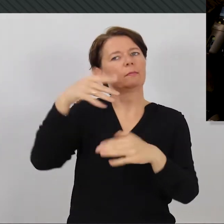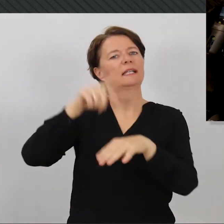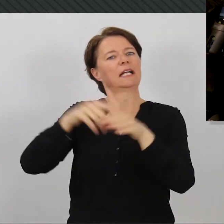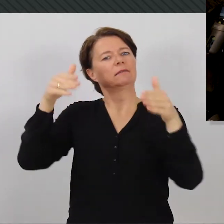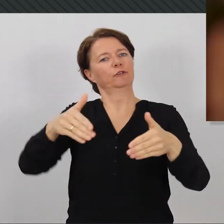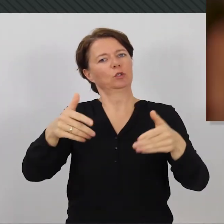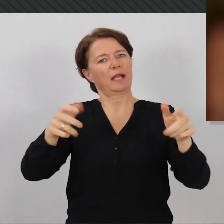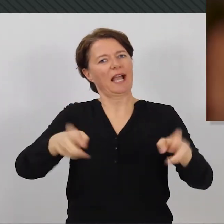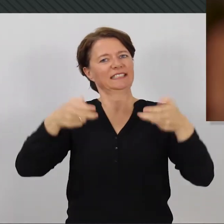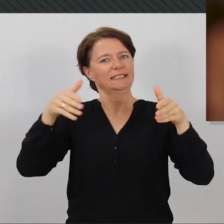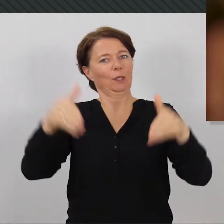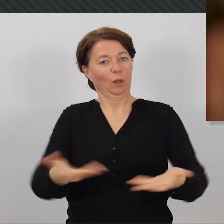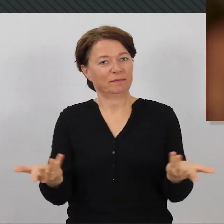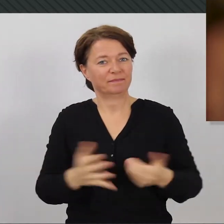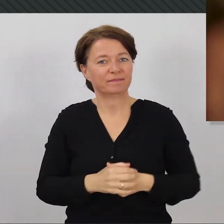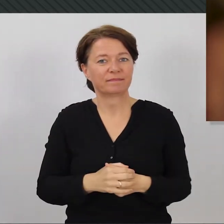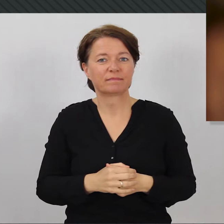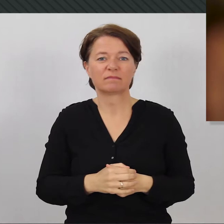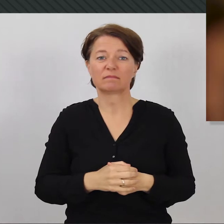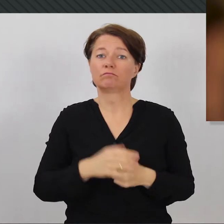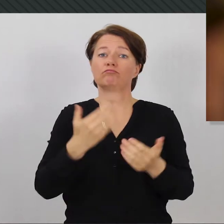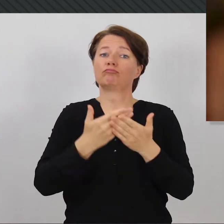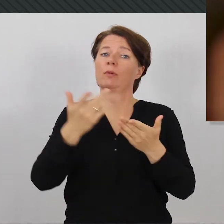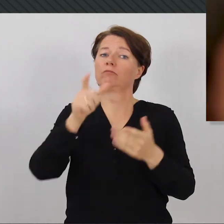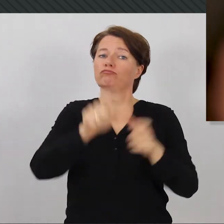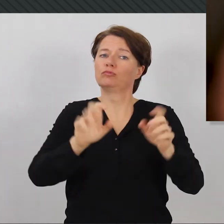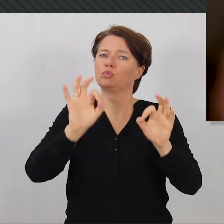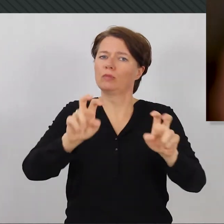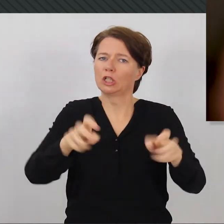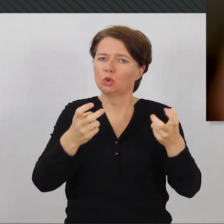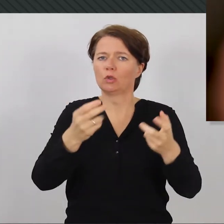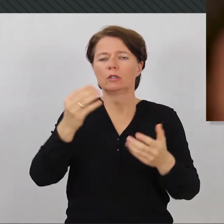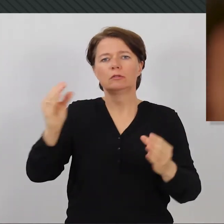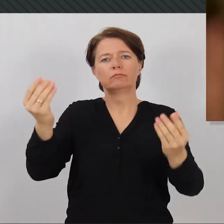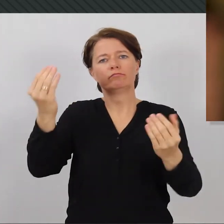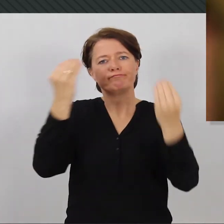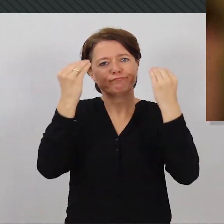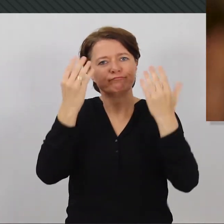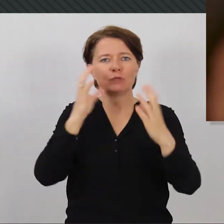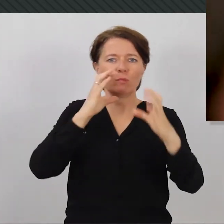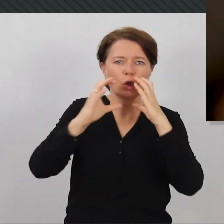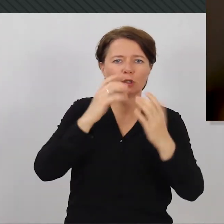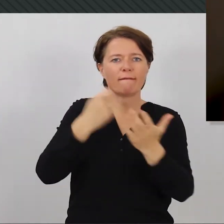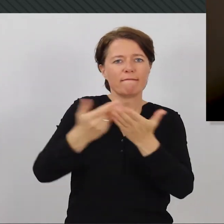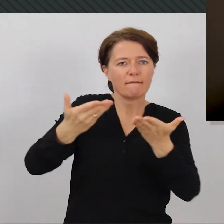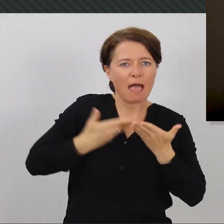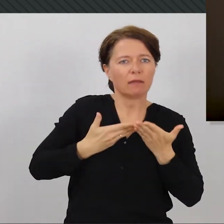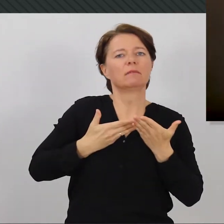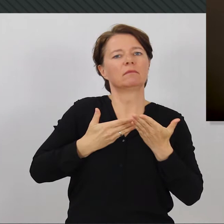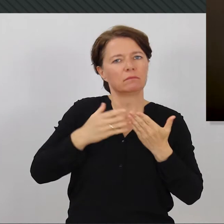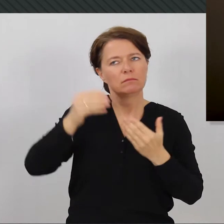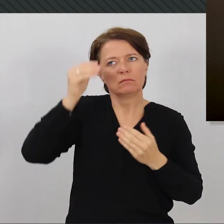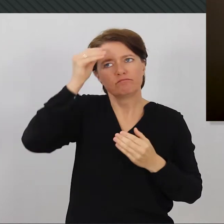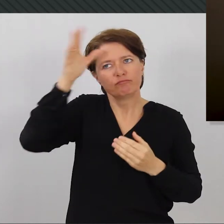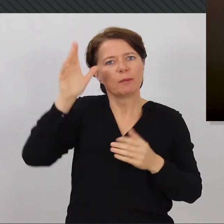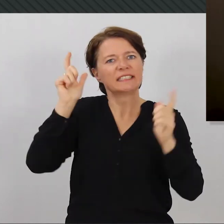haben. Und ich glaube, wenn wir mit Werten aufgezogen werden, mit Kommunikation untereinander, wir automatisch zu einem besseren Umgang kommen, zu einem besseren Erfassen und Wissen